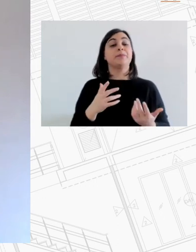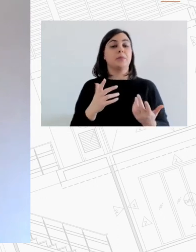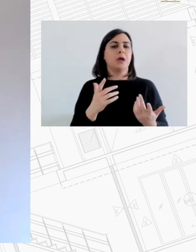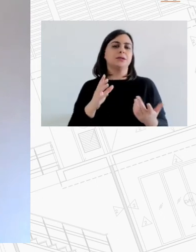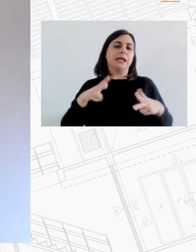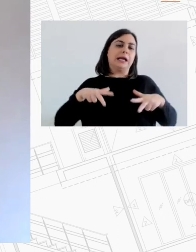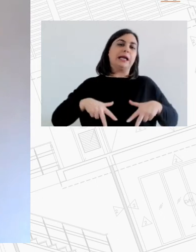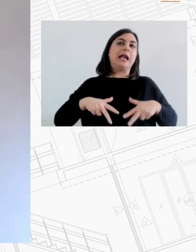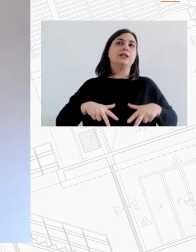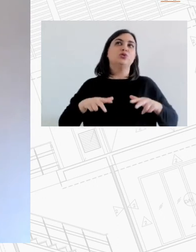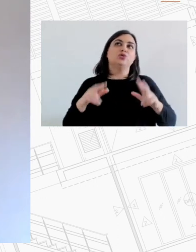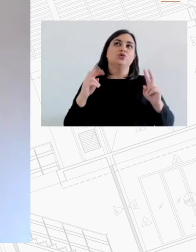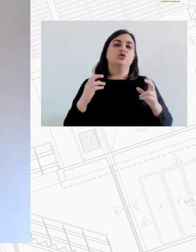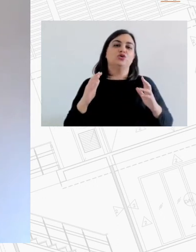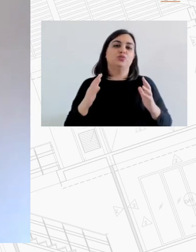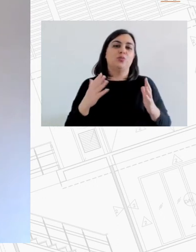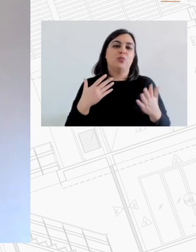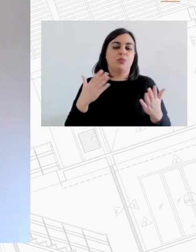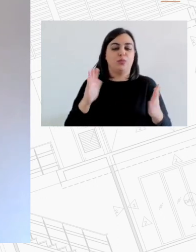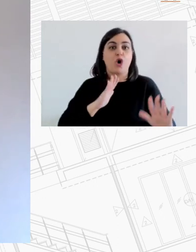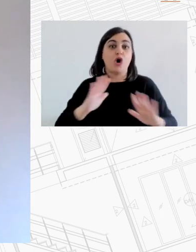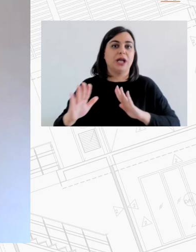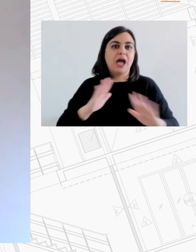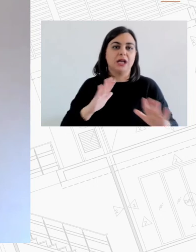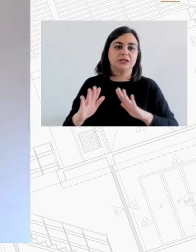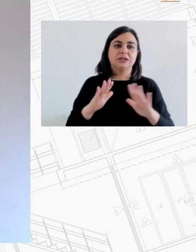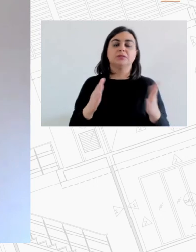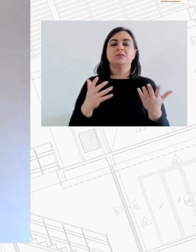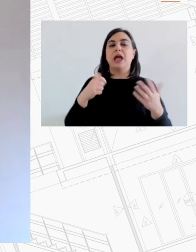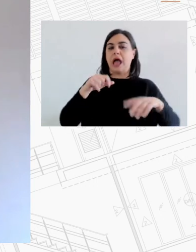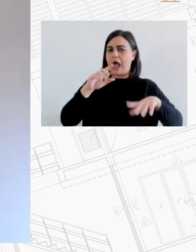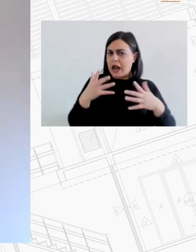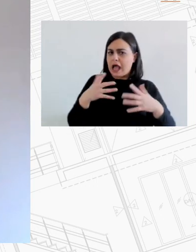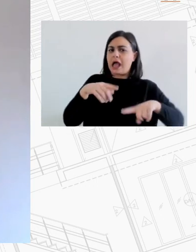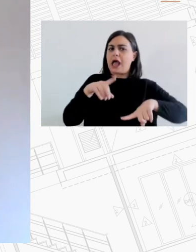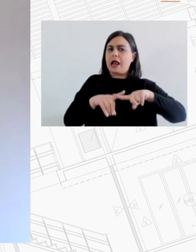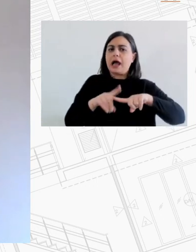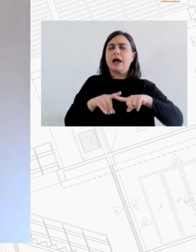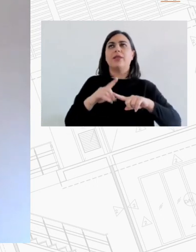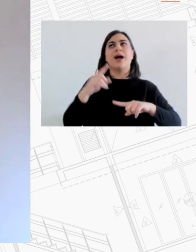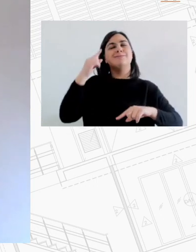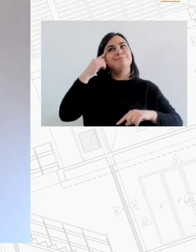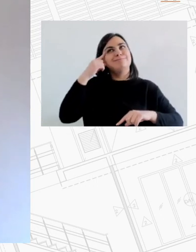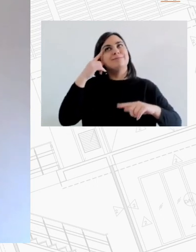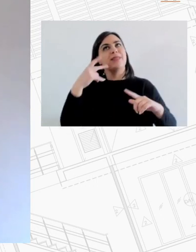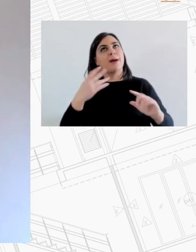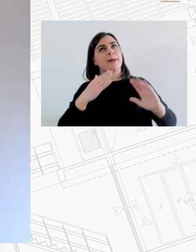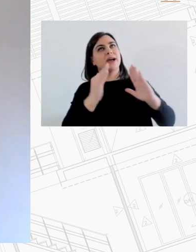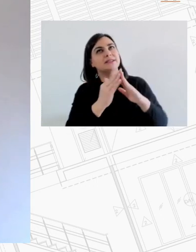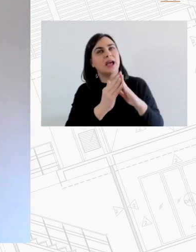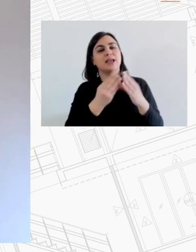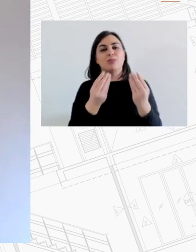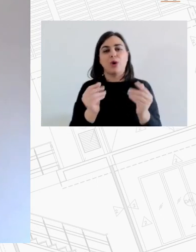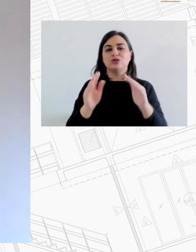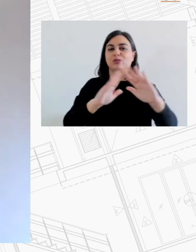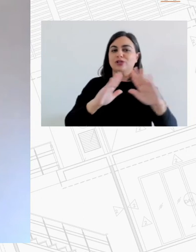που έχουμε μάθει να λέμε κράτος πρόνοιας στην Ελλάδα δεν αφορά την στεγαστική πολιτική την κοινωνική στέγη Μπορεί να αφορούσε πάντα